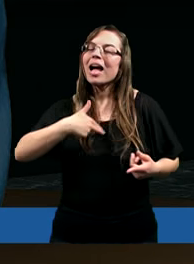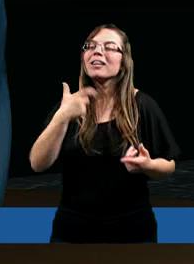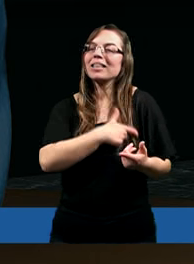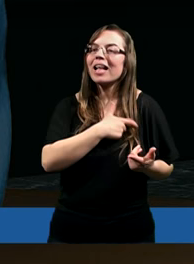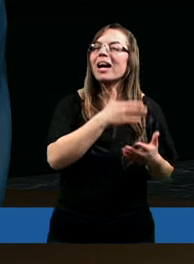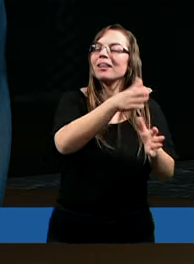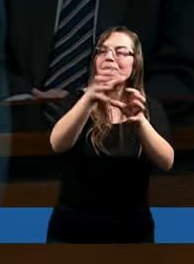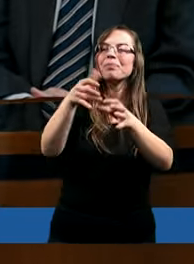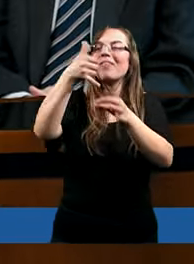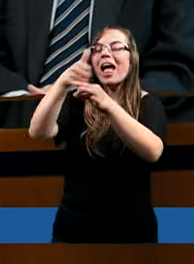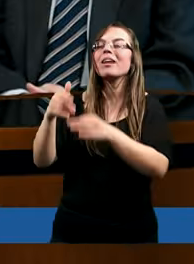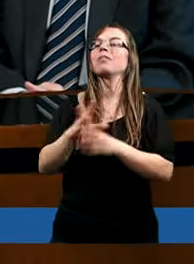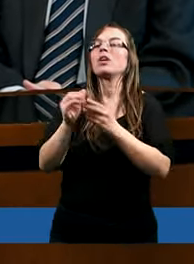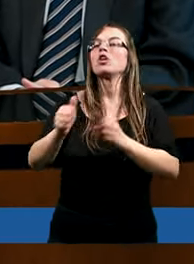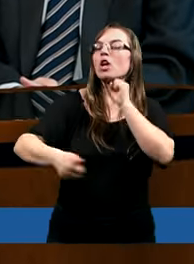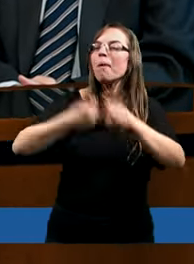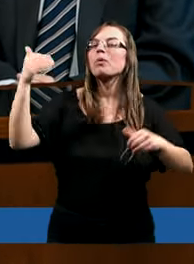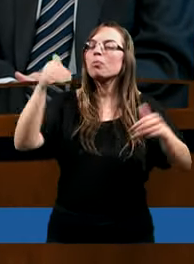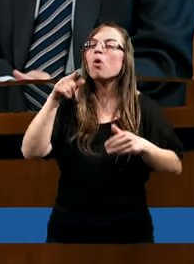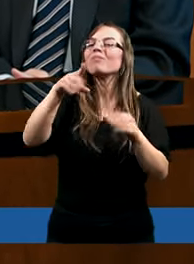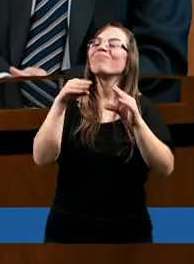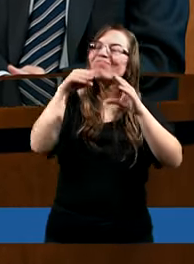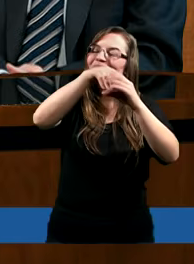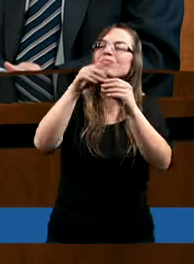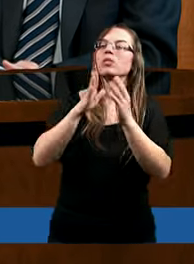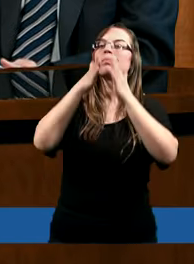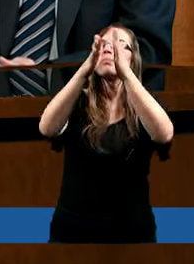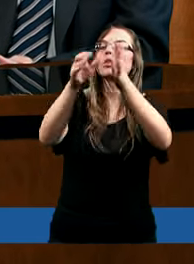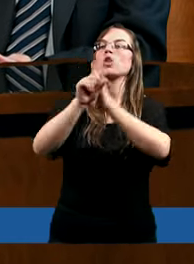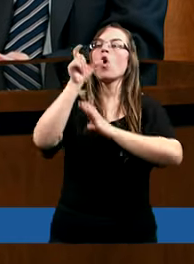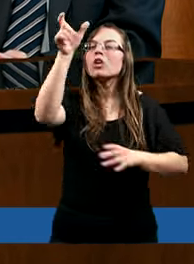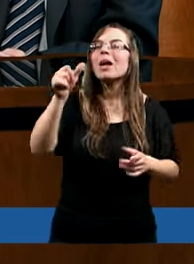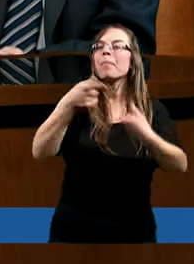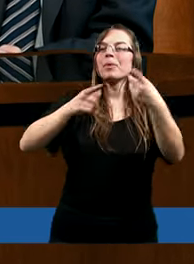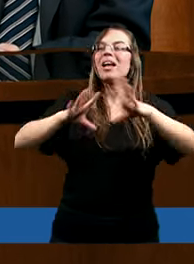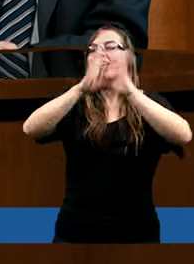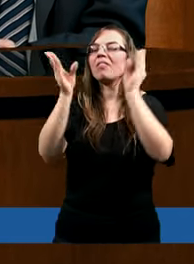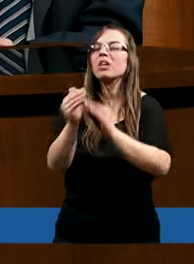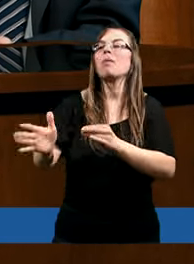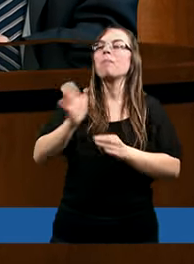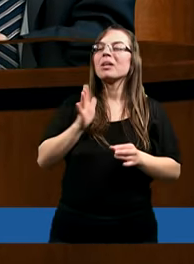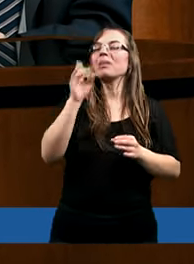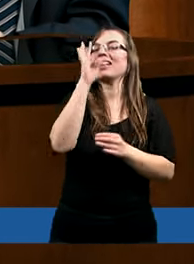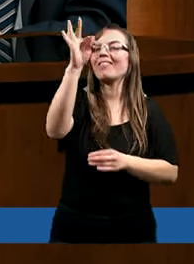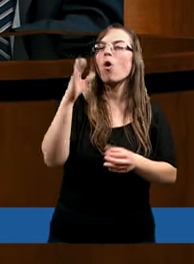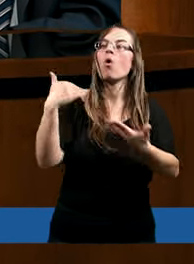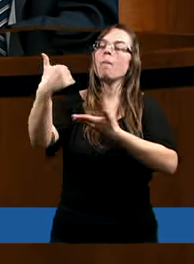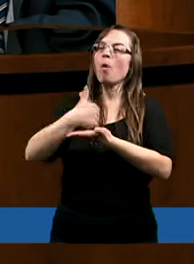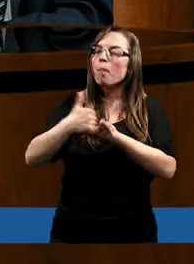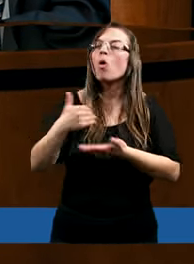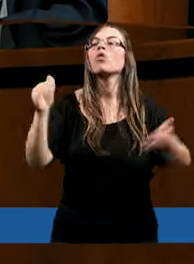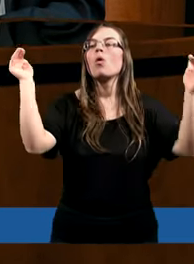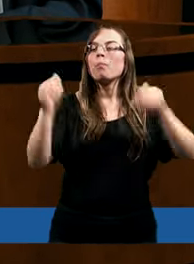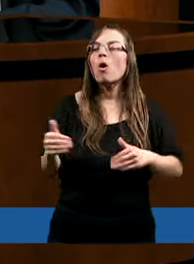sercach, abyśmy mogli wdrożyć je w życie i przede wszystkim, abyśmy z Twoją pomocą